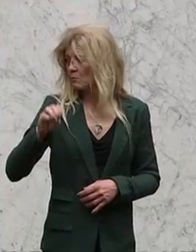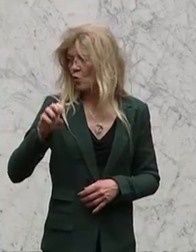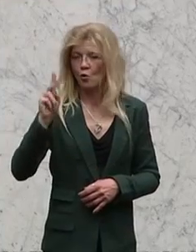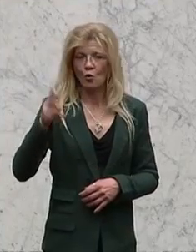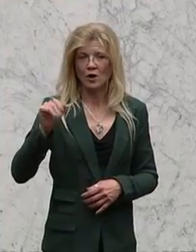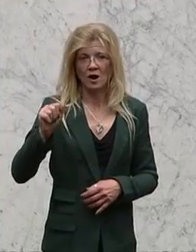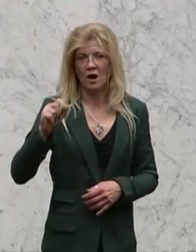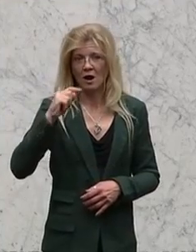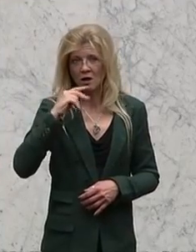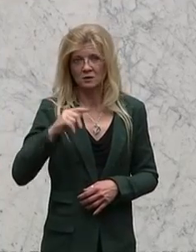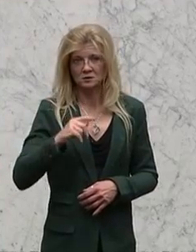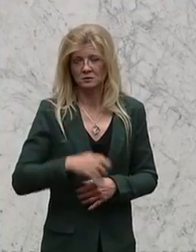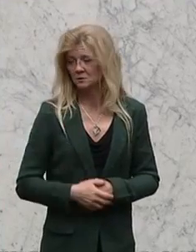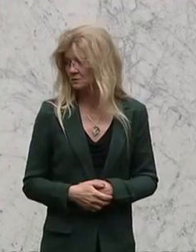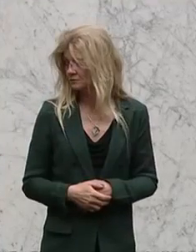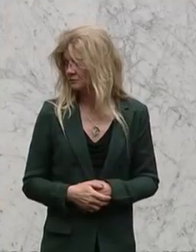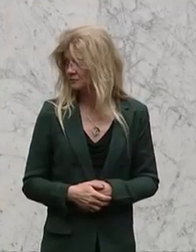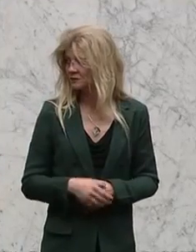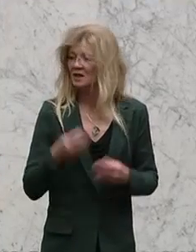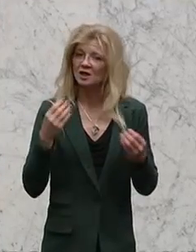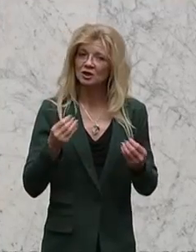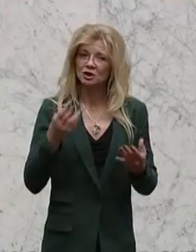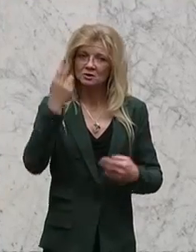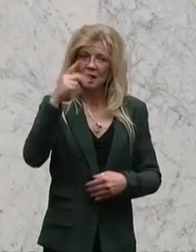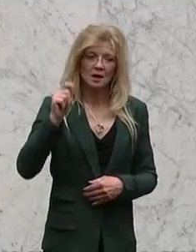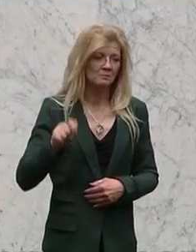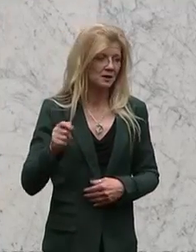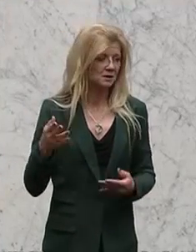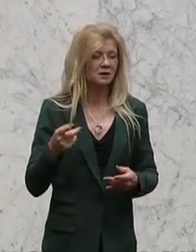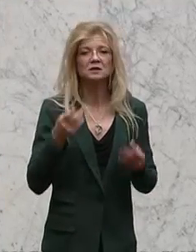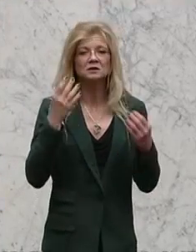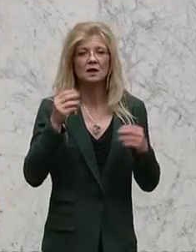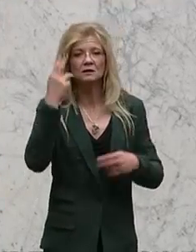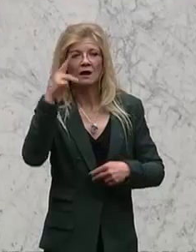Sehr geehrter Herr Präsident, geschätzter Bundesminister, werte Kolleginnen und Kollegen.